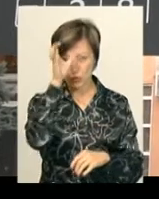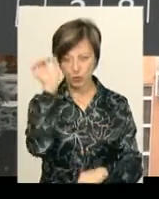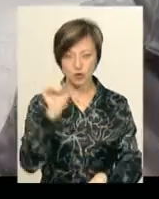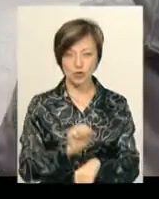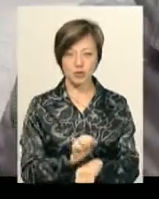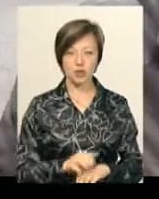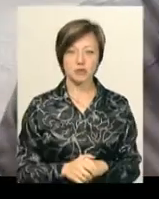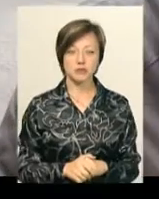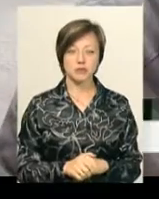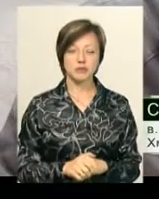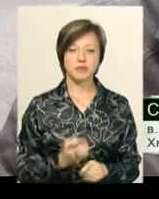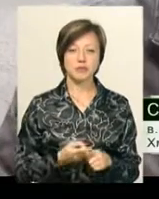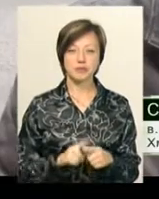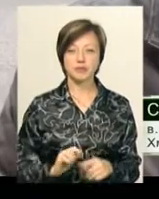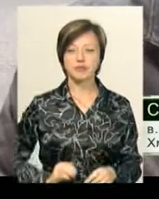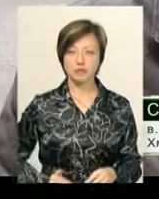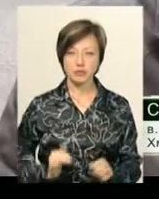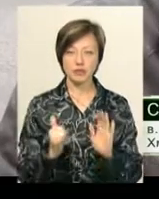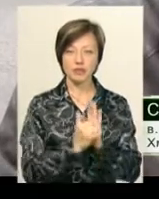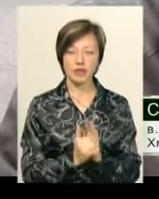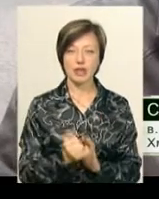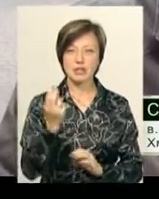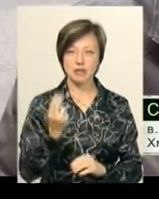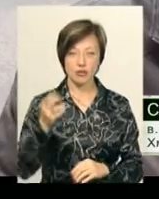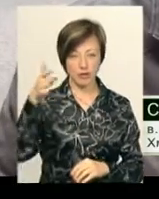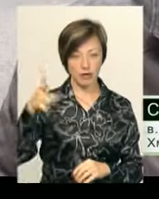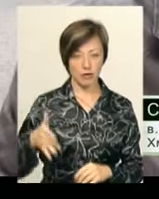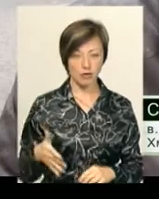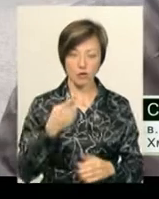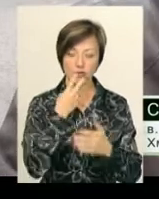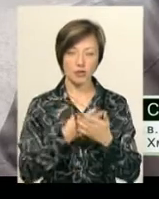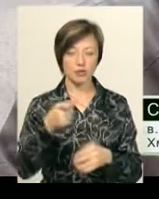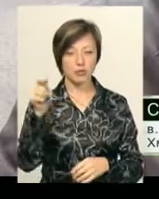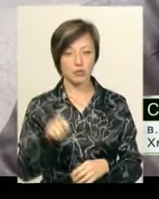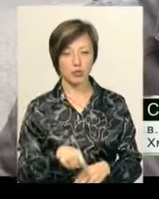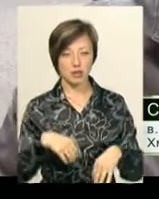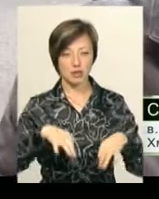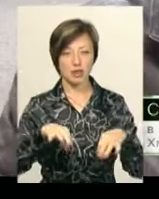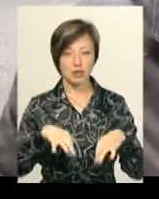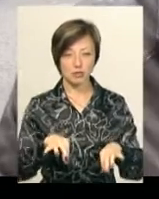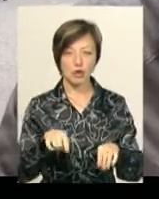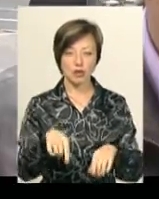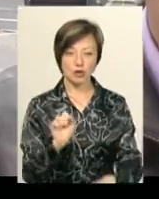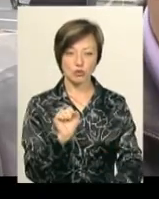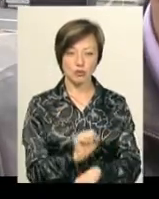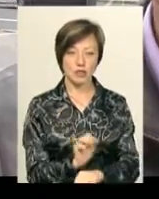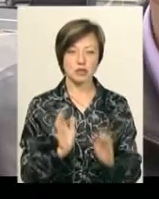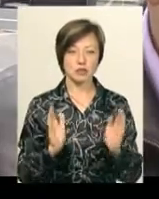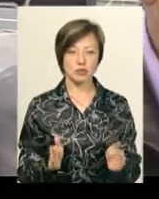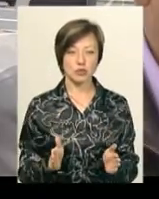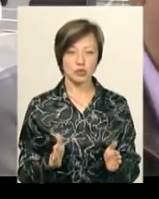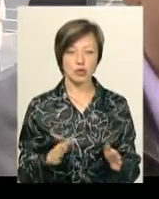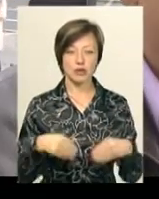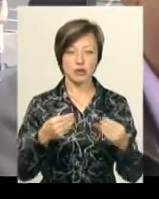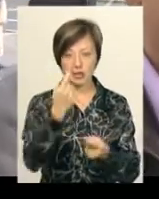зупинки. Кам'я компанії встановлюється цифрове табло, яке в подальшому буде відображати прибуття громадського транспорту безпосередньо на зупинці. Буде